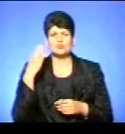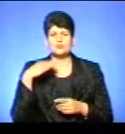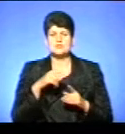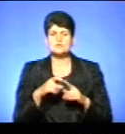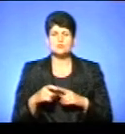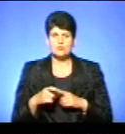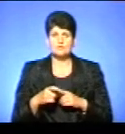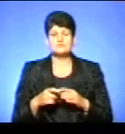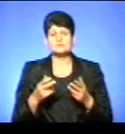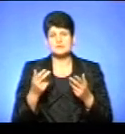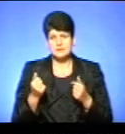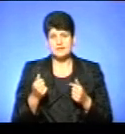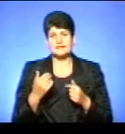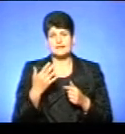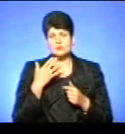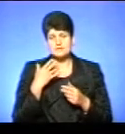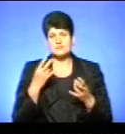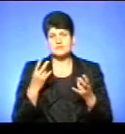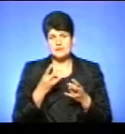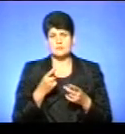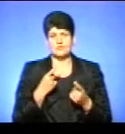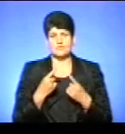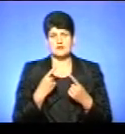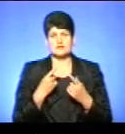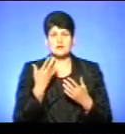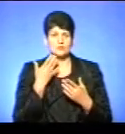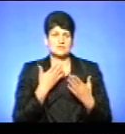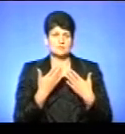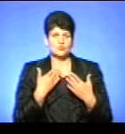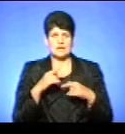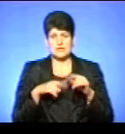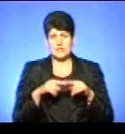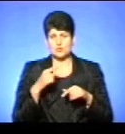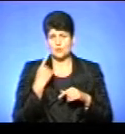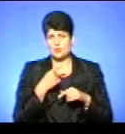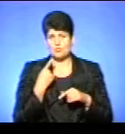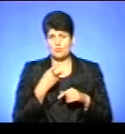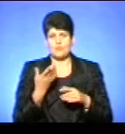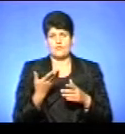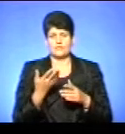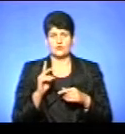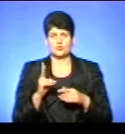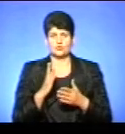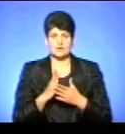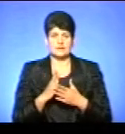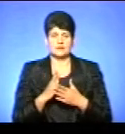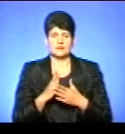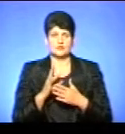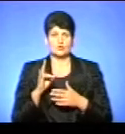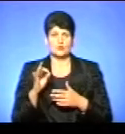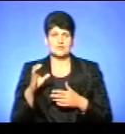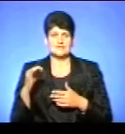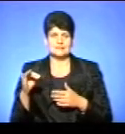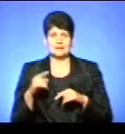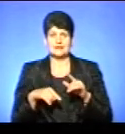Звичайно, що з іноземців варто його вживати. А при спілкуванні рідною мовою із носієм рідної мови, ну,